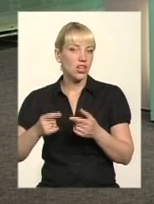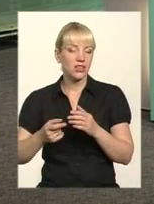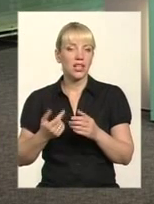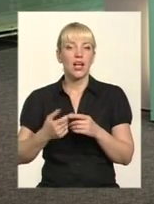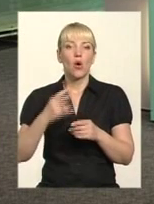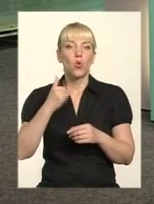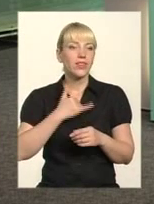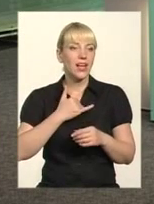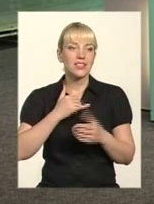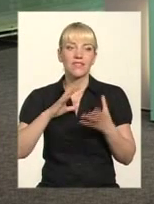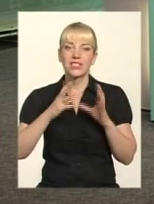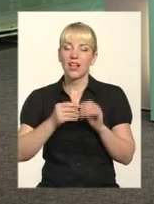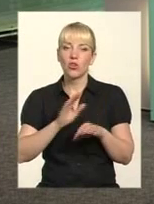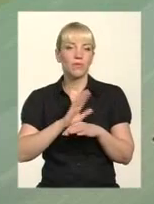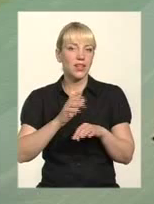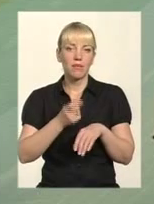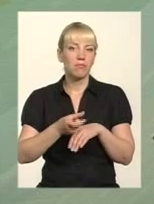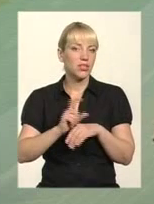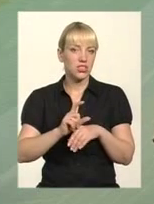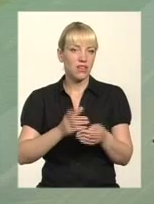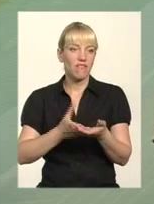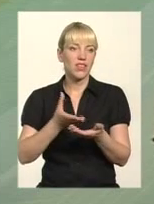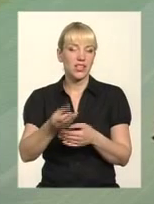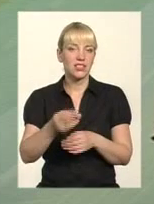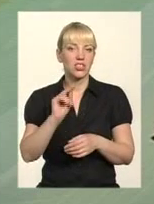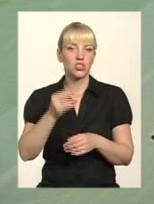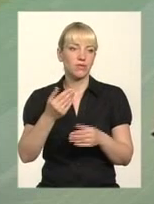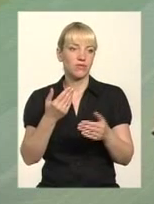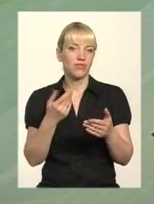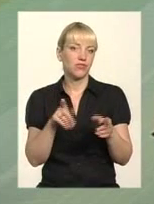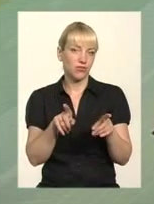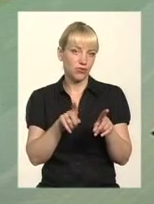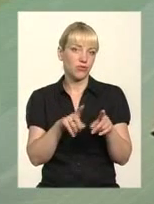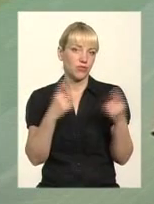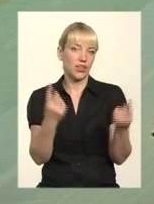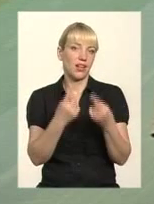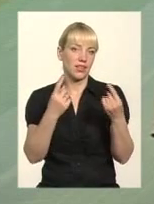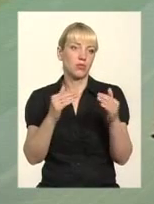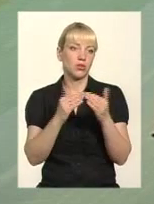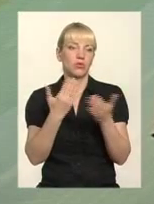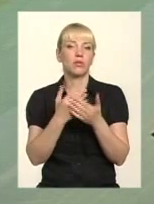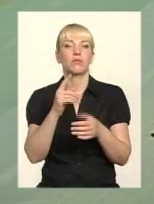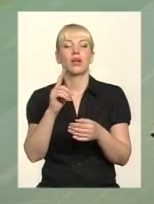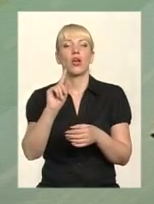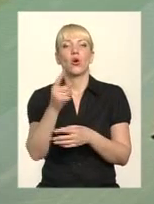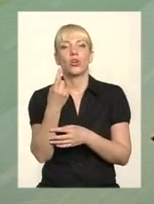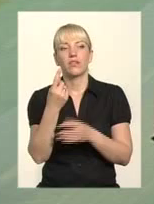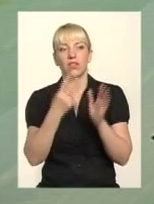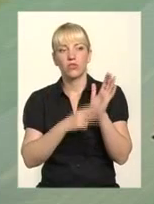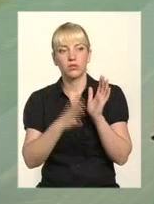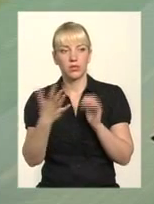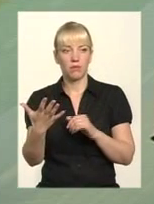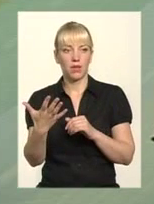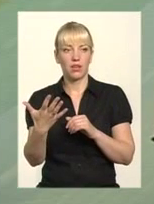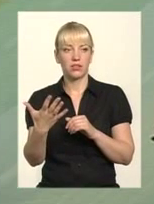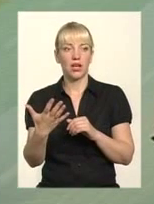нас не набагато вищі внески, чим в таких будинках. В принципі, до рубль 85, гривня 85.